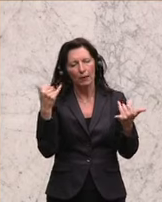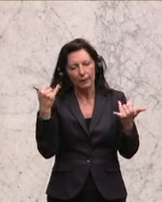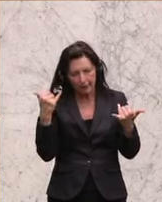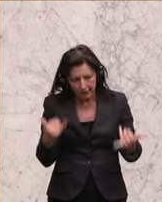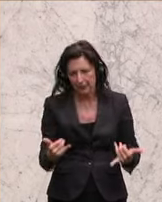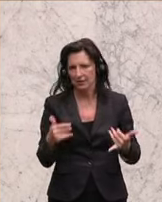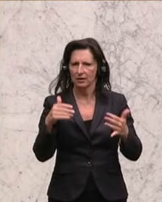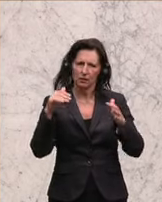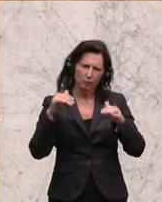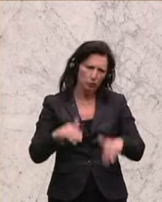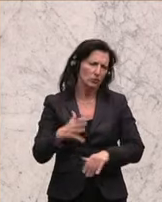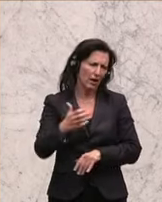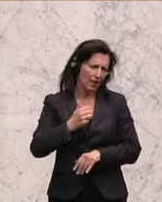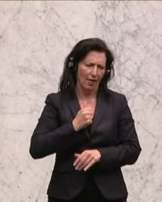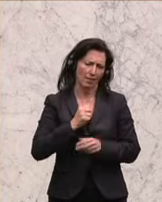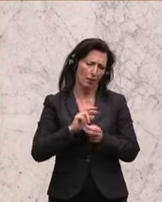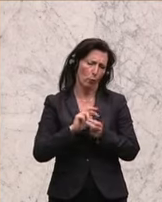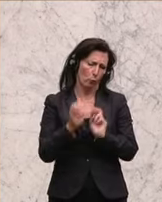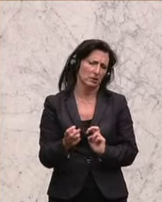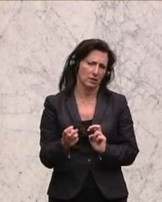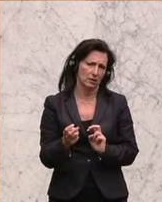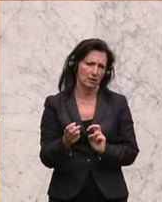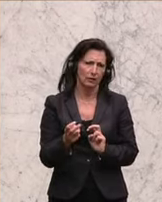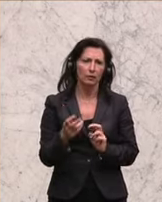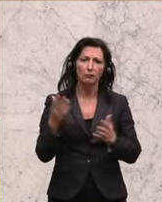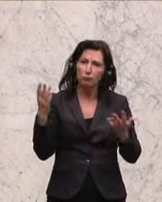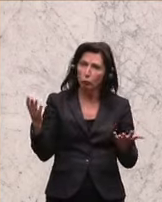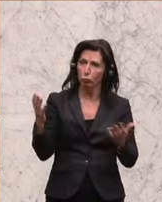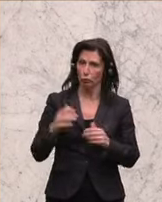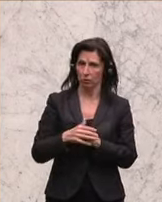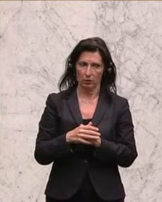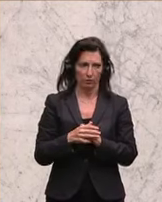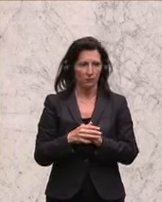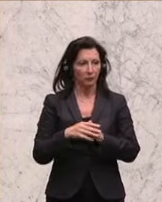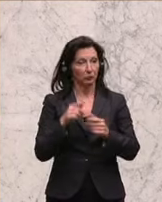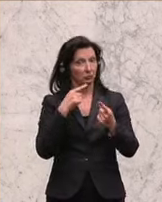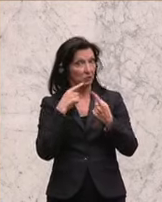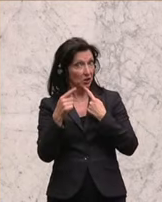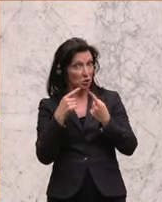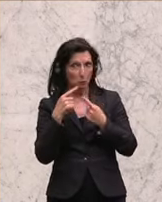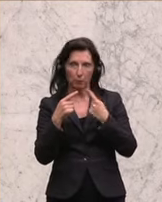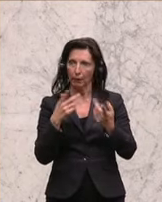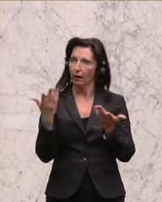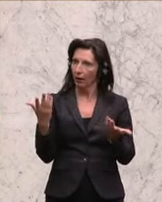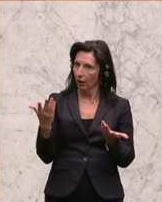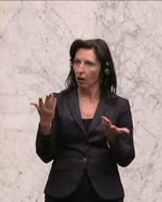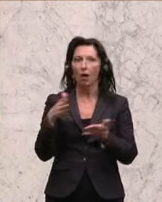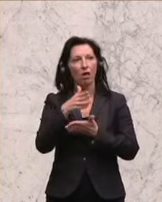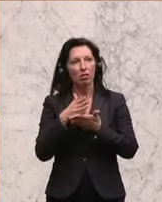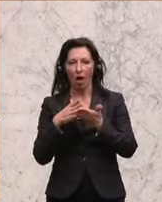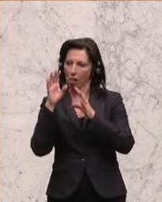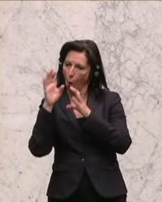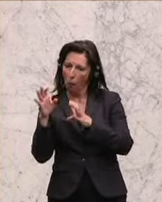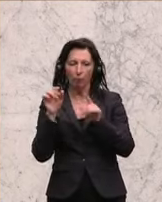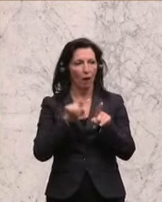mit Köpfen machen. Und das sind zumindest die Gespräche, die ich mit Teilen der ÖVP, mit Teilen der SPÖ immer wieder